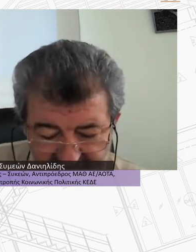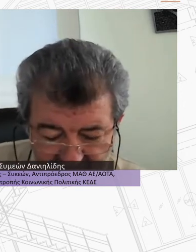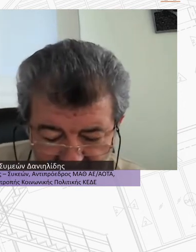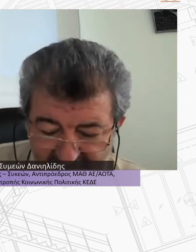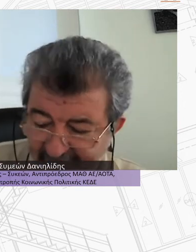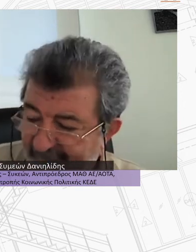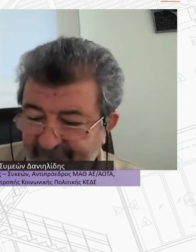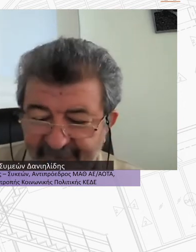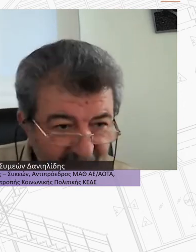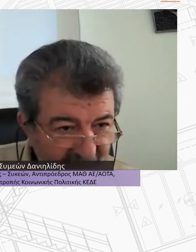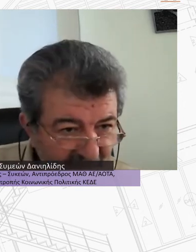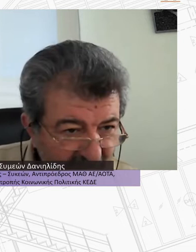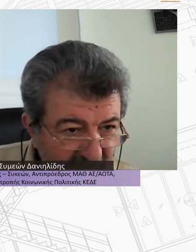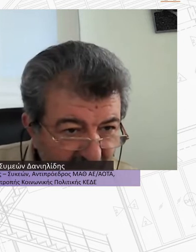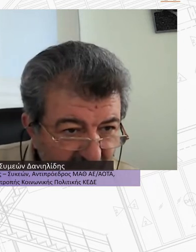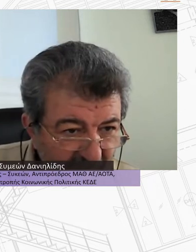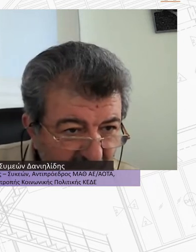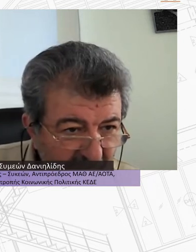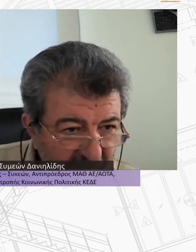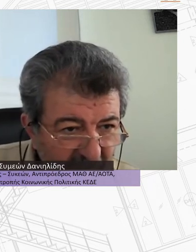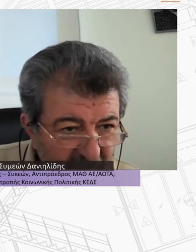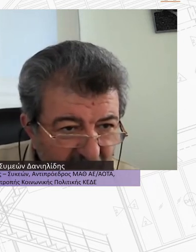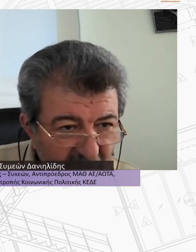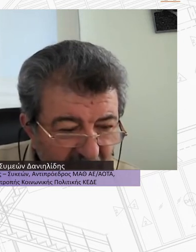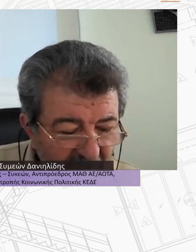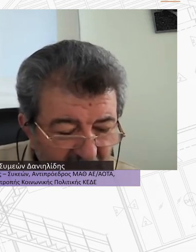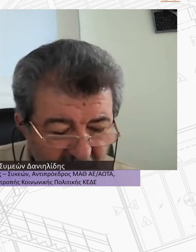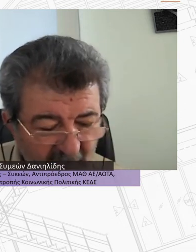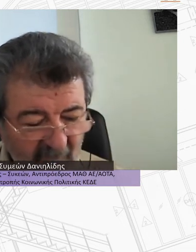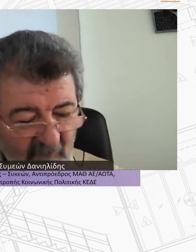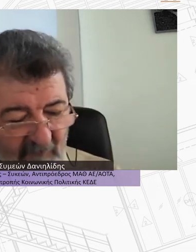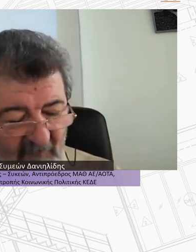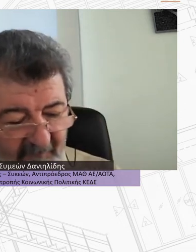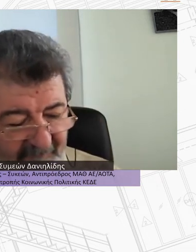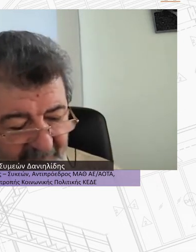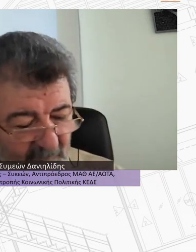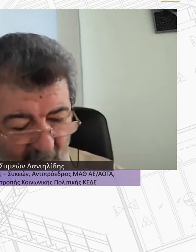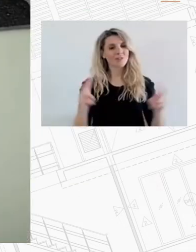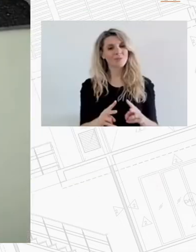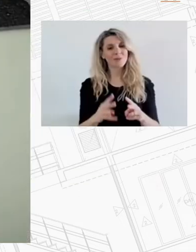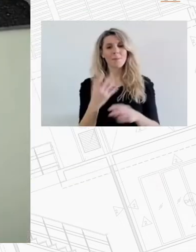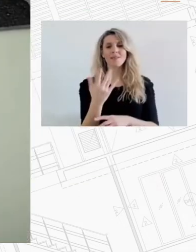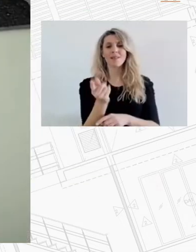Νεάπολης Συκειών Κύριε Δανιλίδη Έχετε το λόγο για έναν χαιρετισμό για ένα σύντομο χαιρετισμό διάρκειας πέντε λεπτών